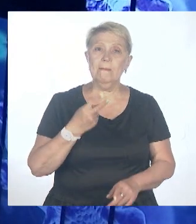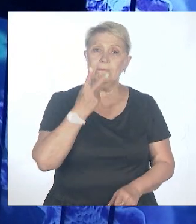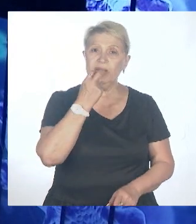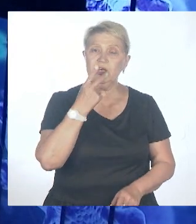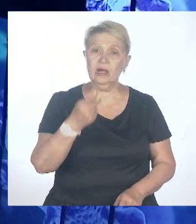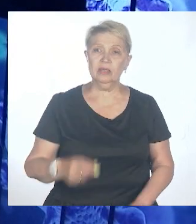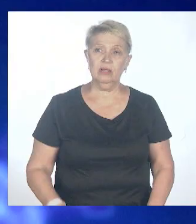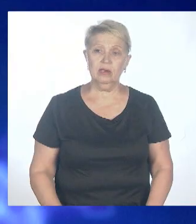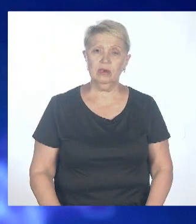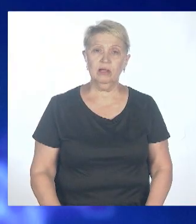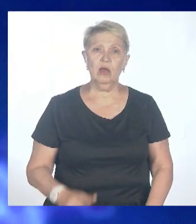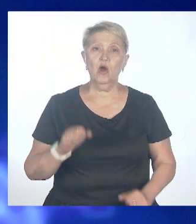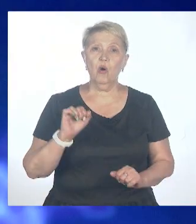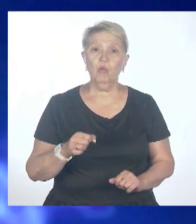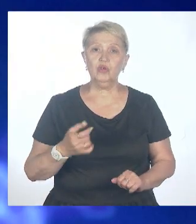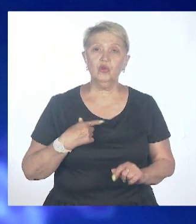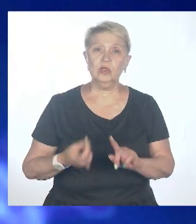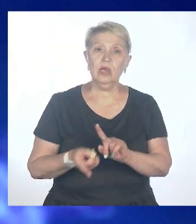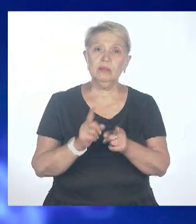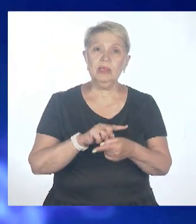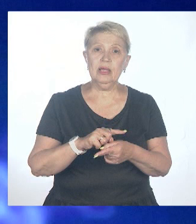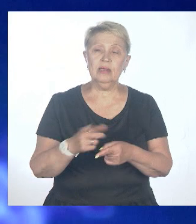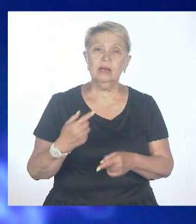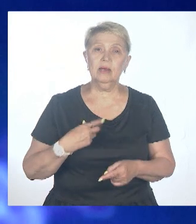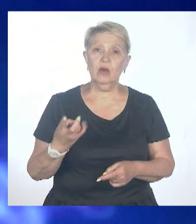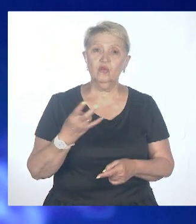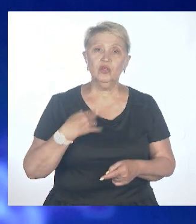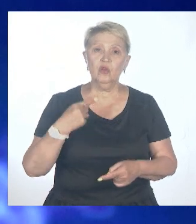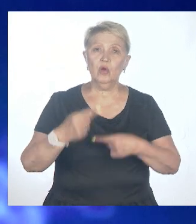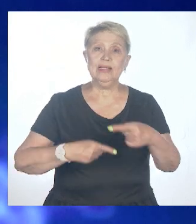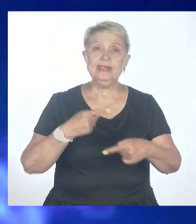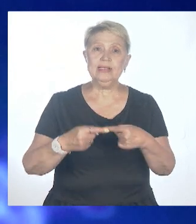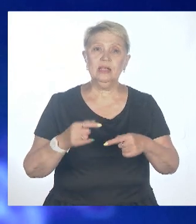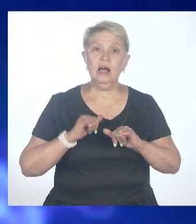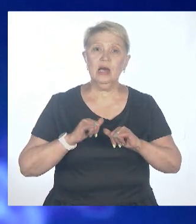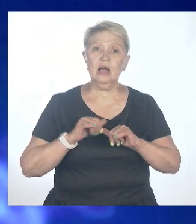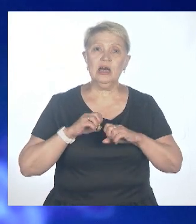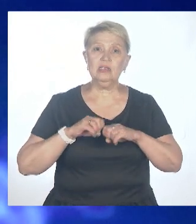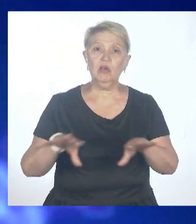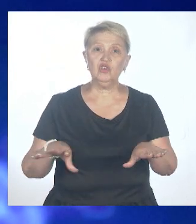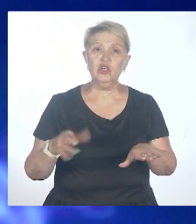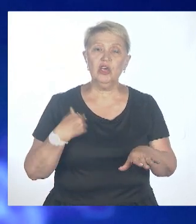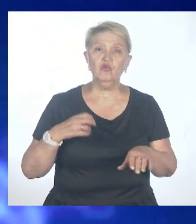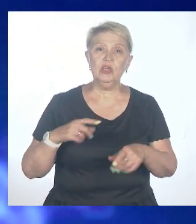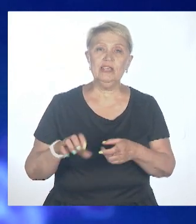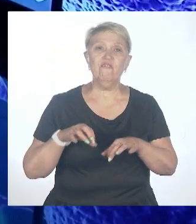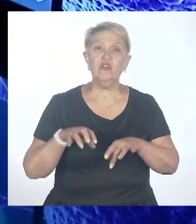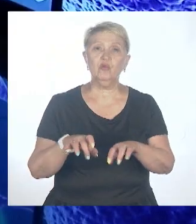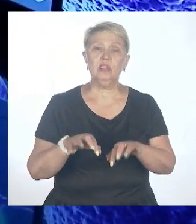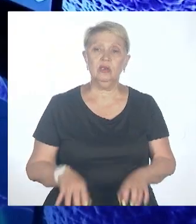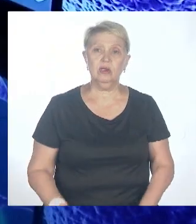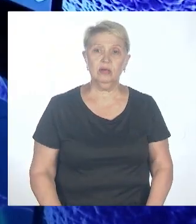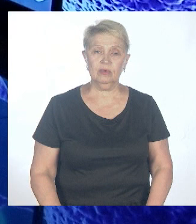Мы можем купировать мутацию, только прервав цикл размножения вируса. Это единственный способ. Это единственный способ. Если,